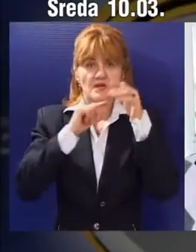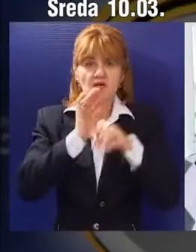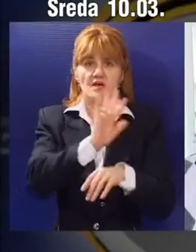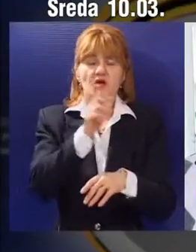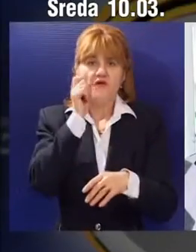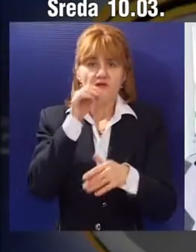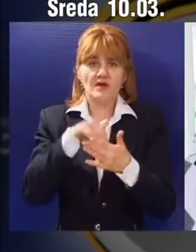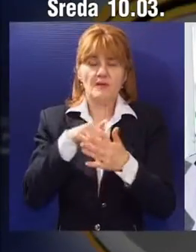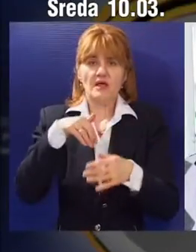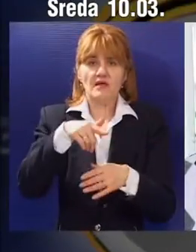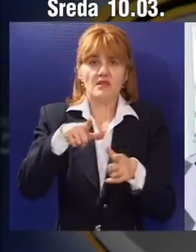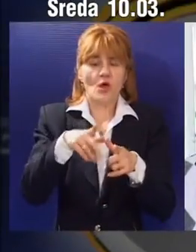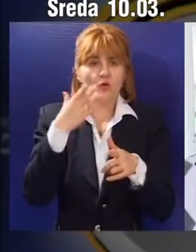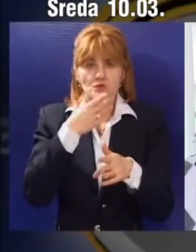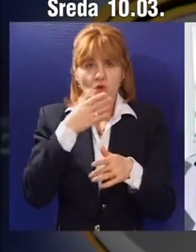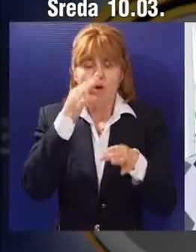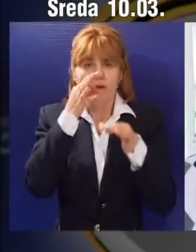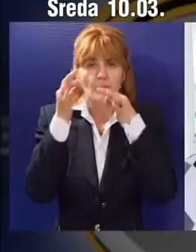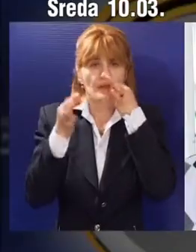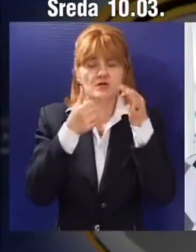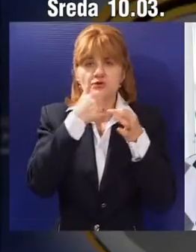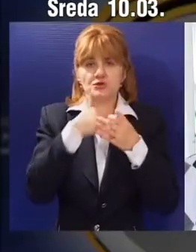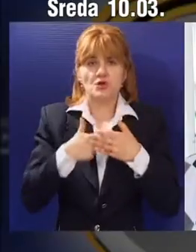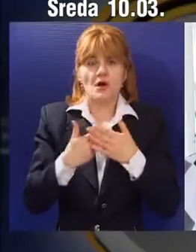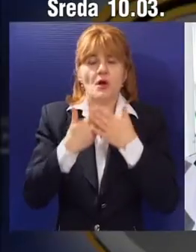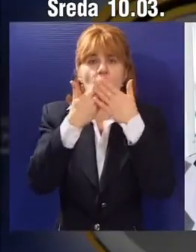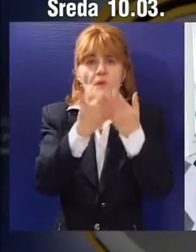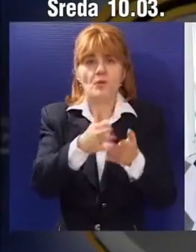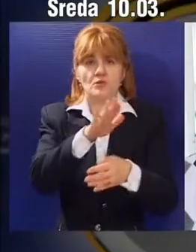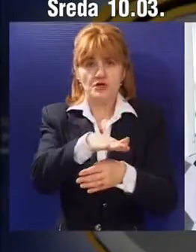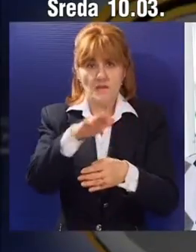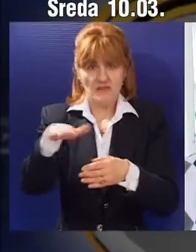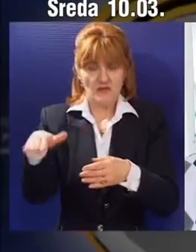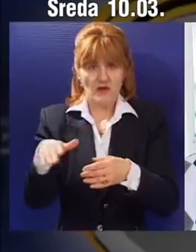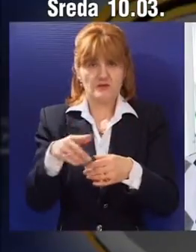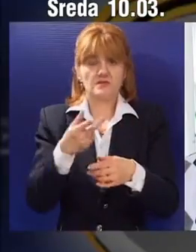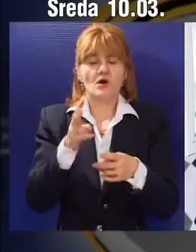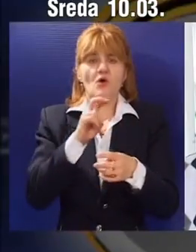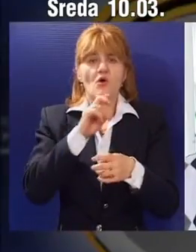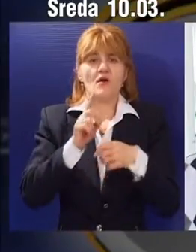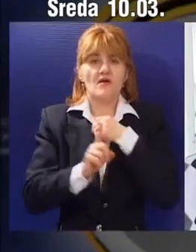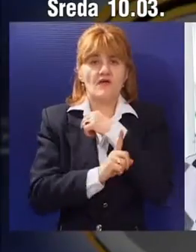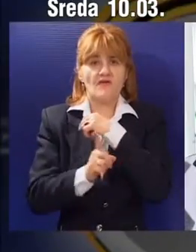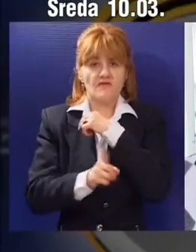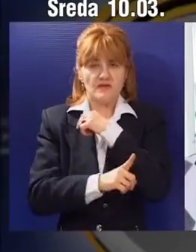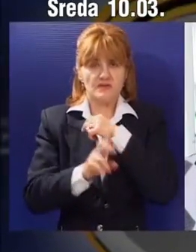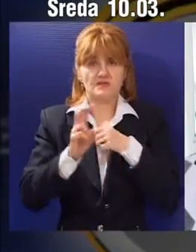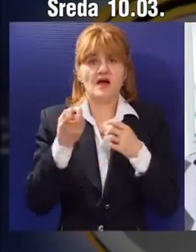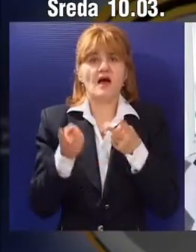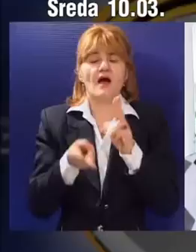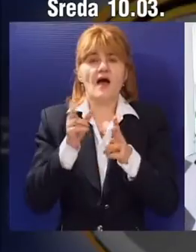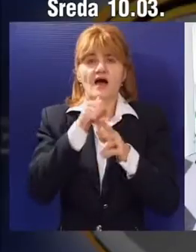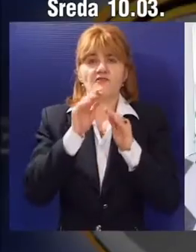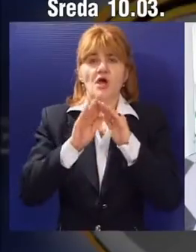dođu u našu školu i vide šta mi sve pružamo deci, dakle koje obrazovne profile pružamo, kakve su nam učionice,